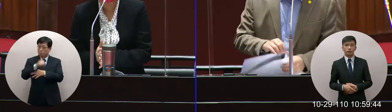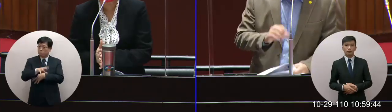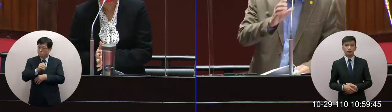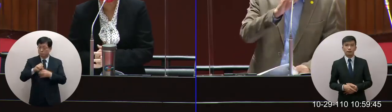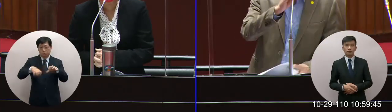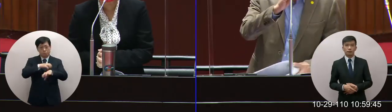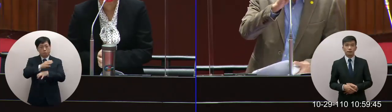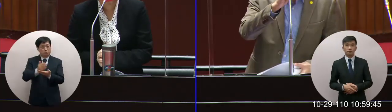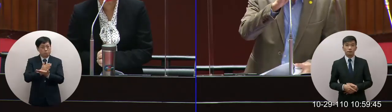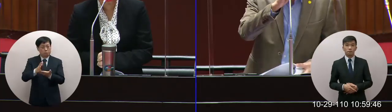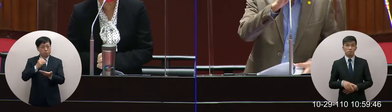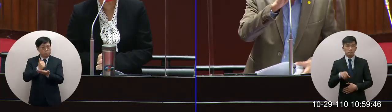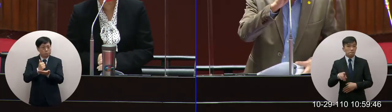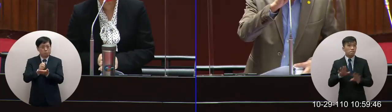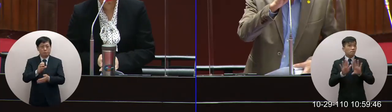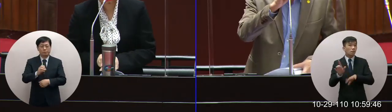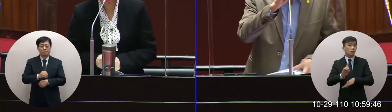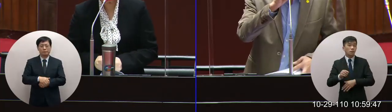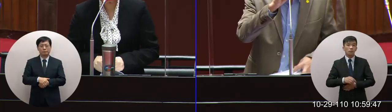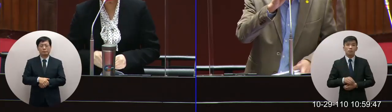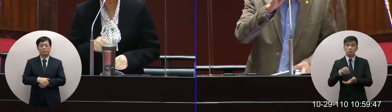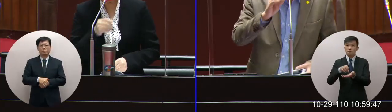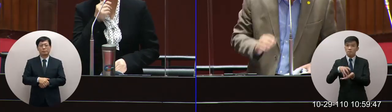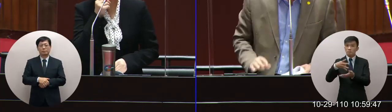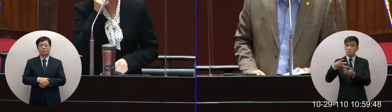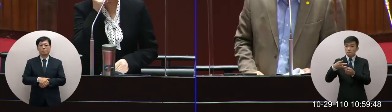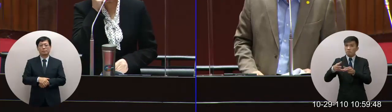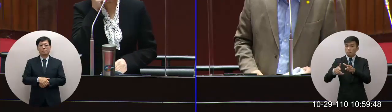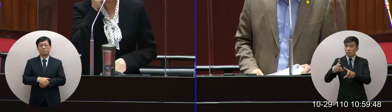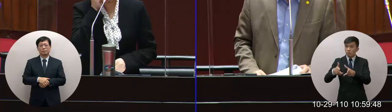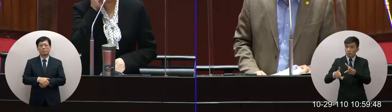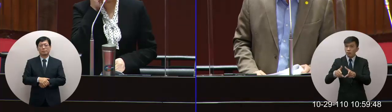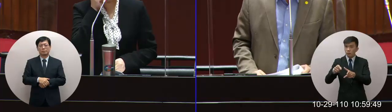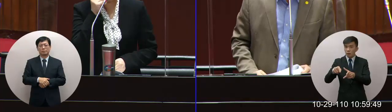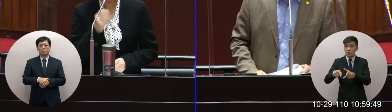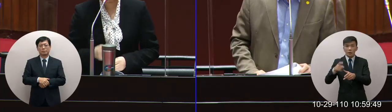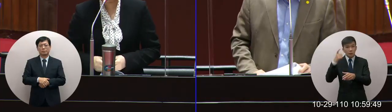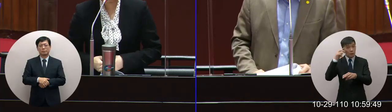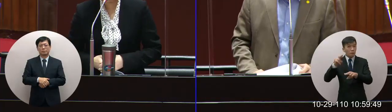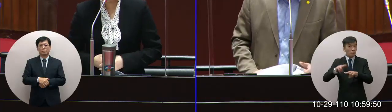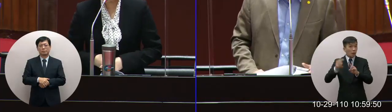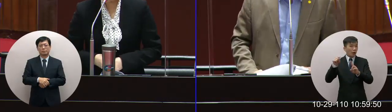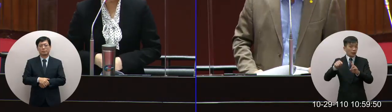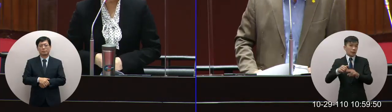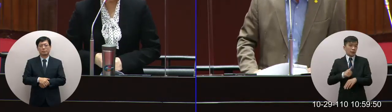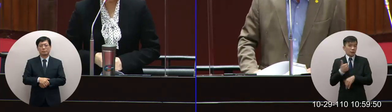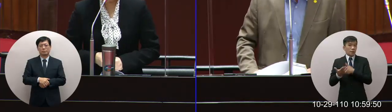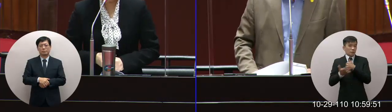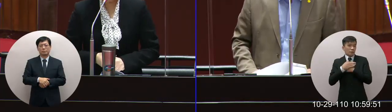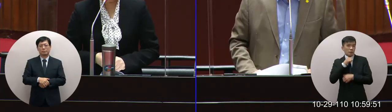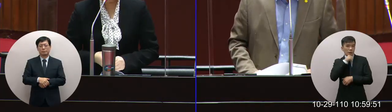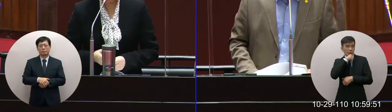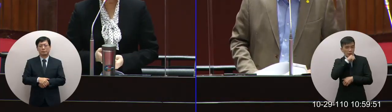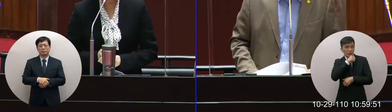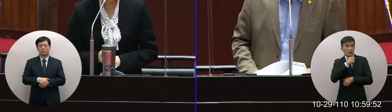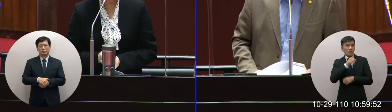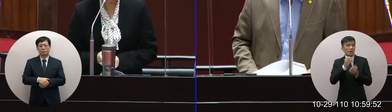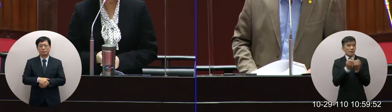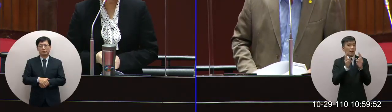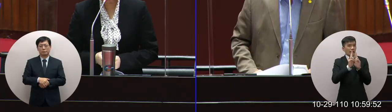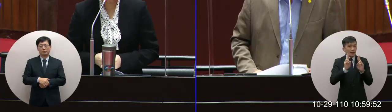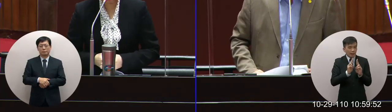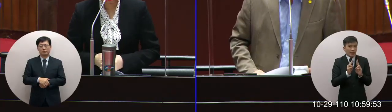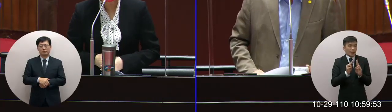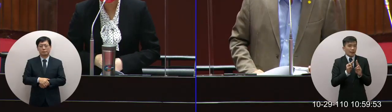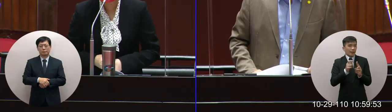所以事實上核四廠所謂重啟核四他根本就沒有辦法解決台灣現在目前的電力缺電